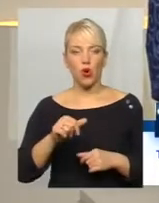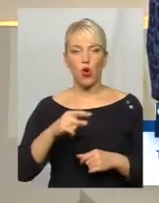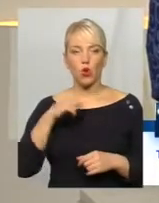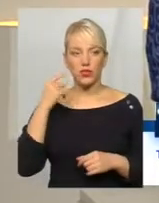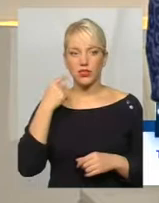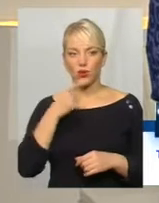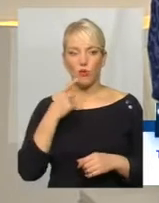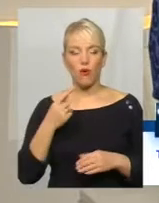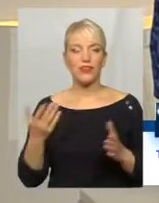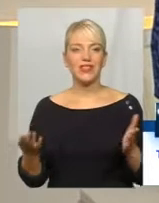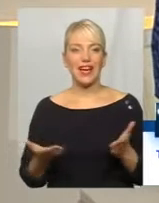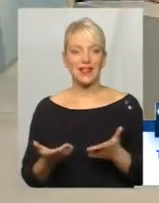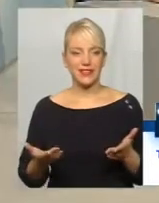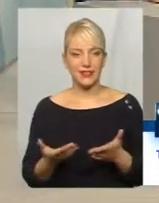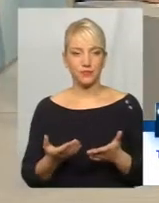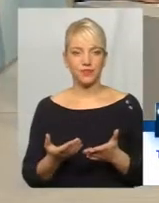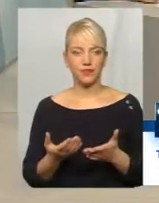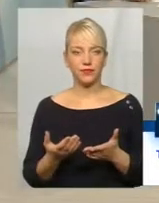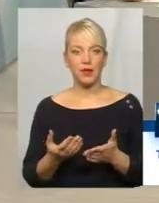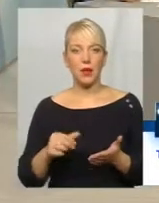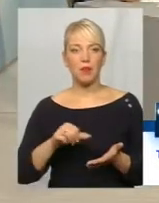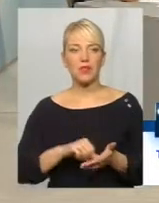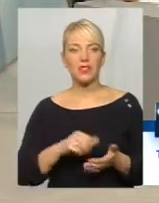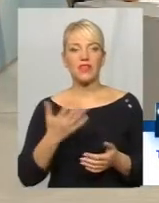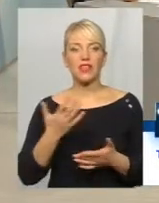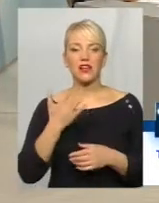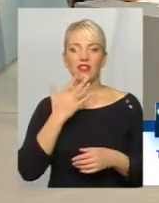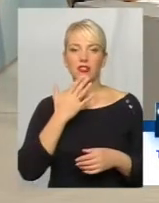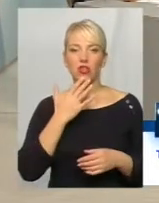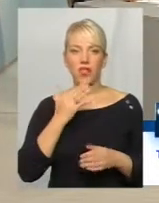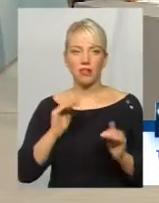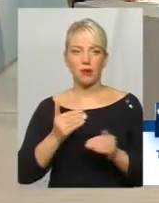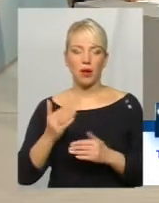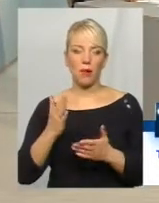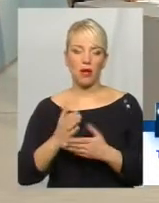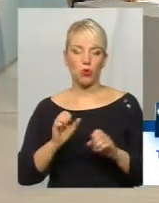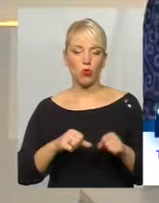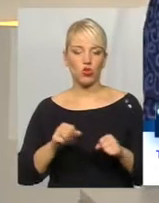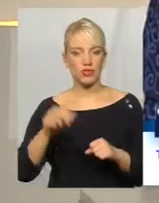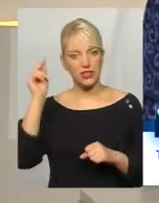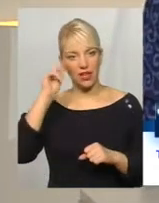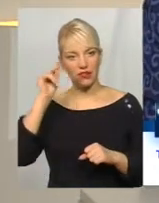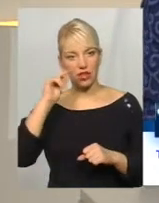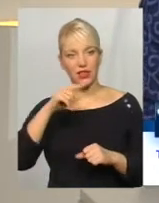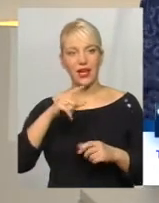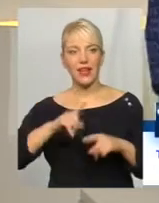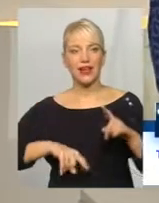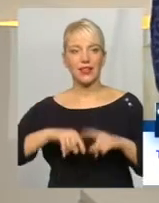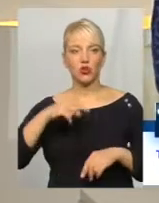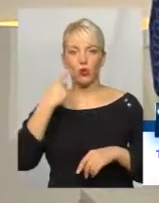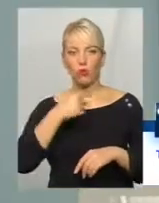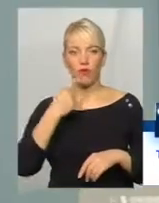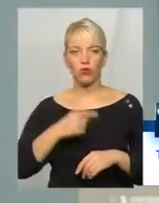представники яких нацменшин мають можливість навчатися рідною мовою,